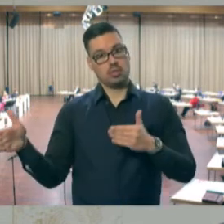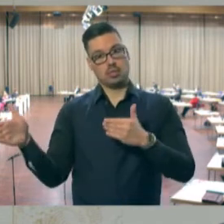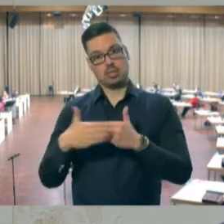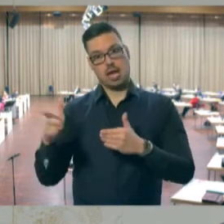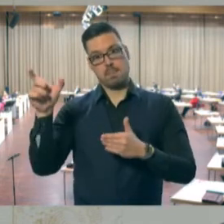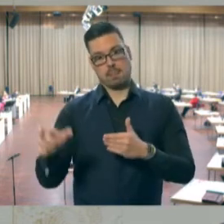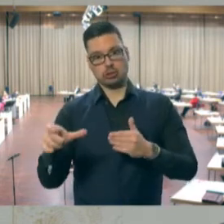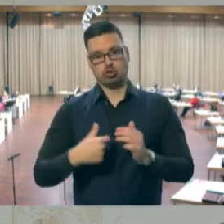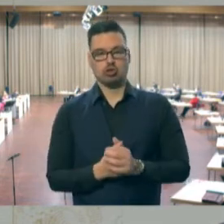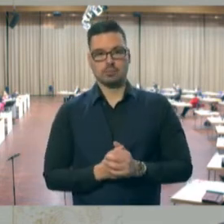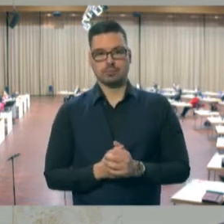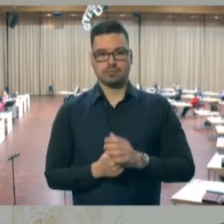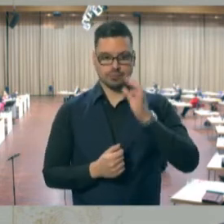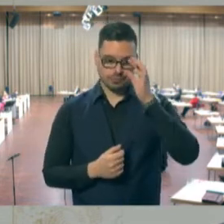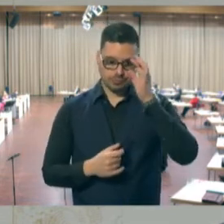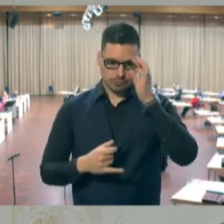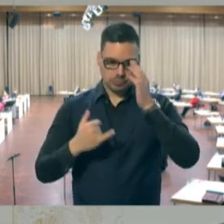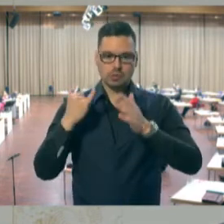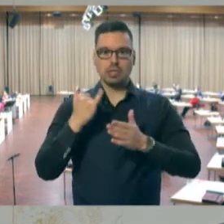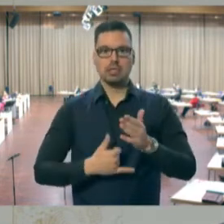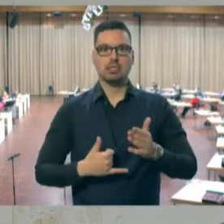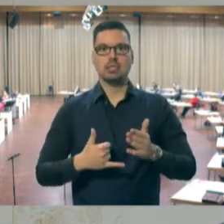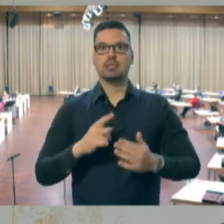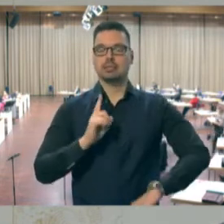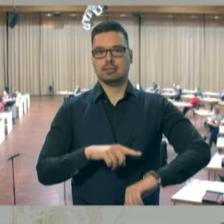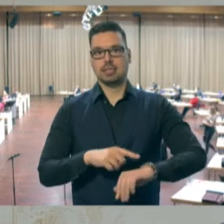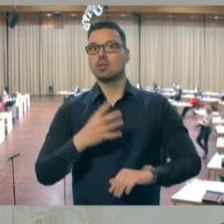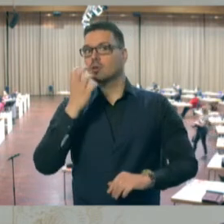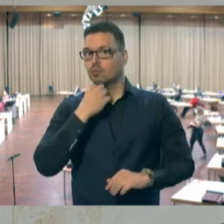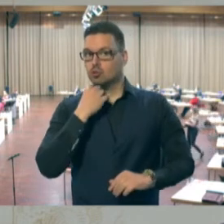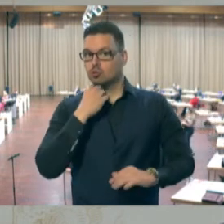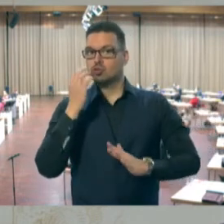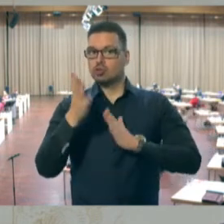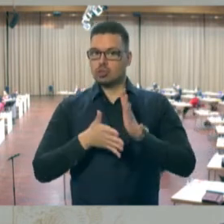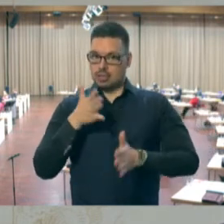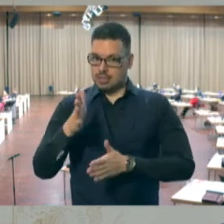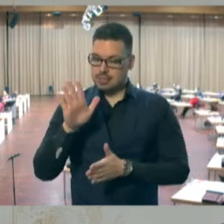Wenn ich nun am Ende in meiner parlamentarischen Zeit einen Wunsch äußern darf,